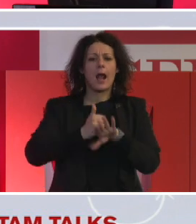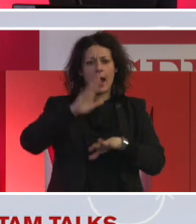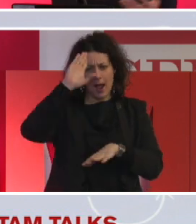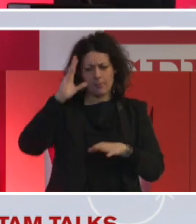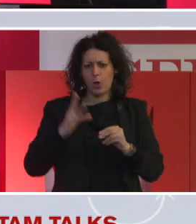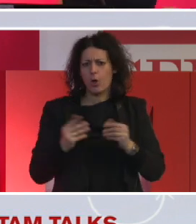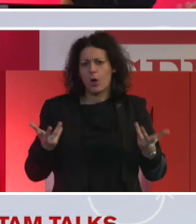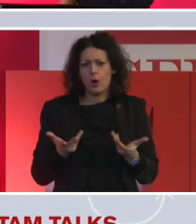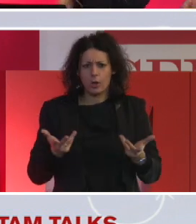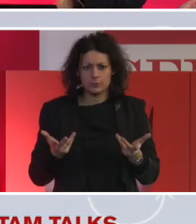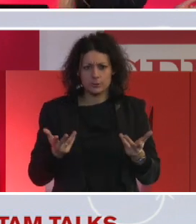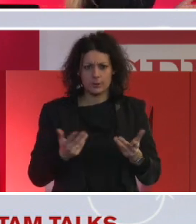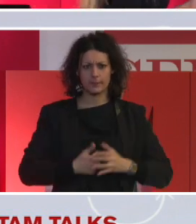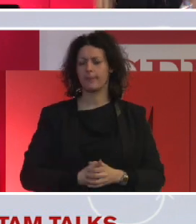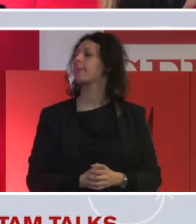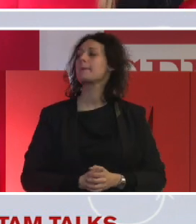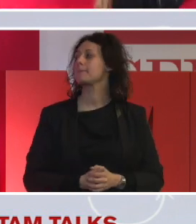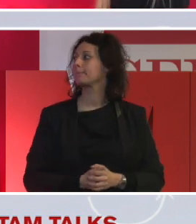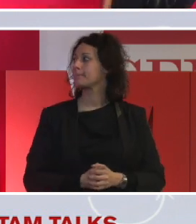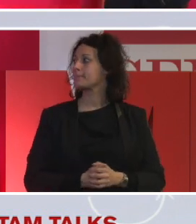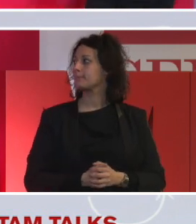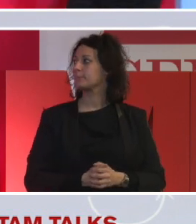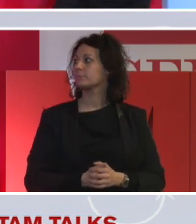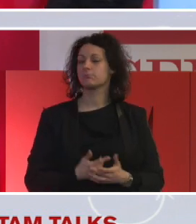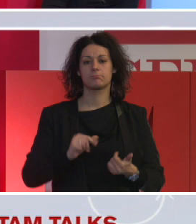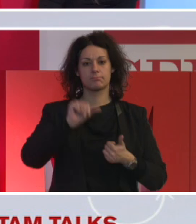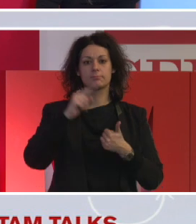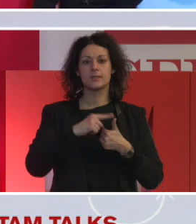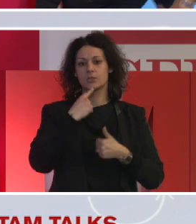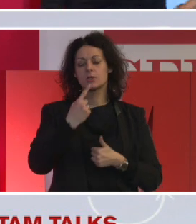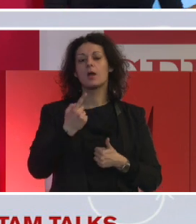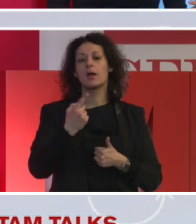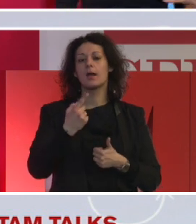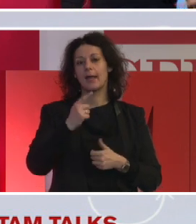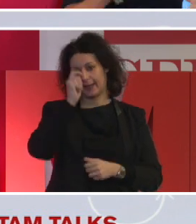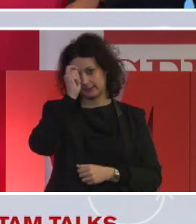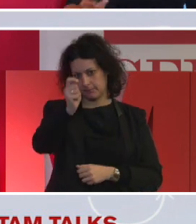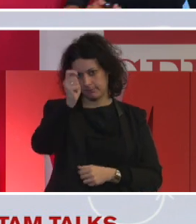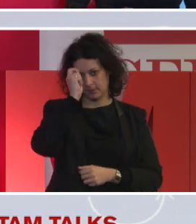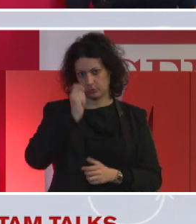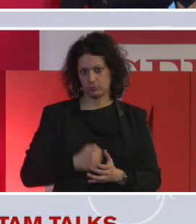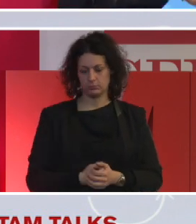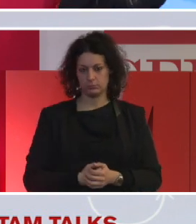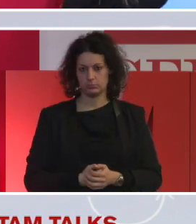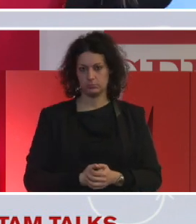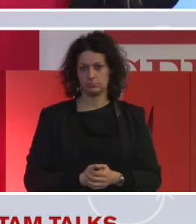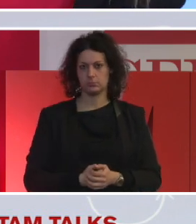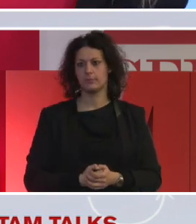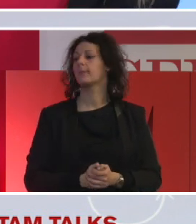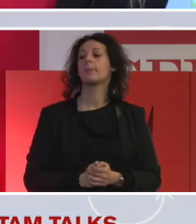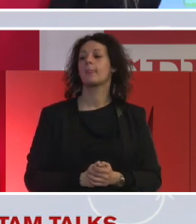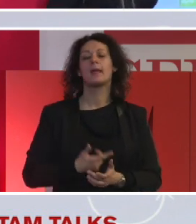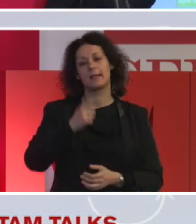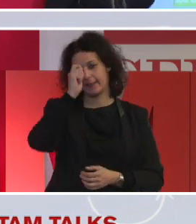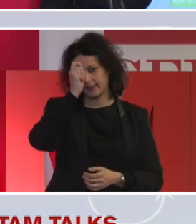'inclusion, o in realtà per me, diversity and inclusion. Il rispetto, in realtà lo vedremmo dopo, detto e ridetto in mille altre maniere, il